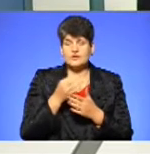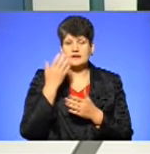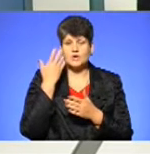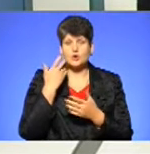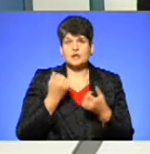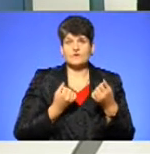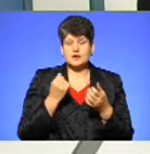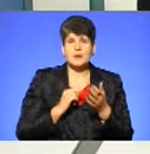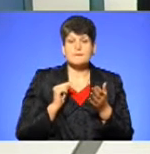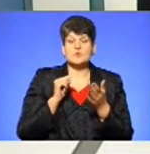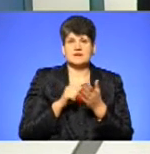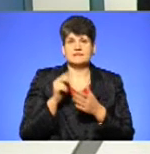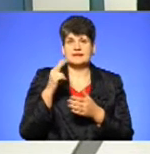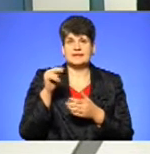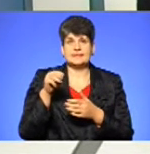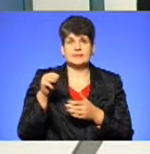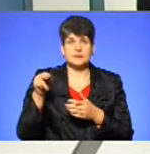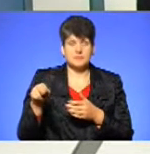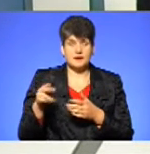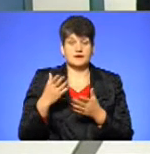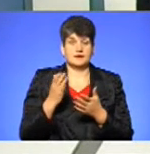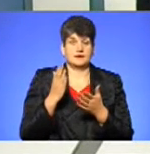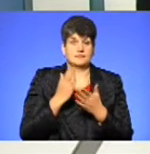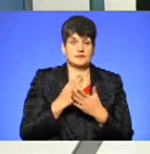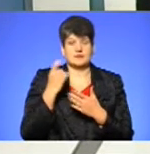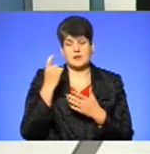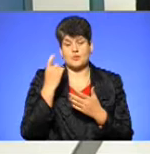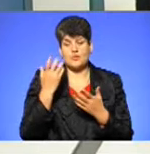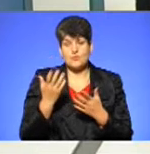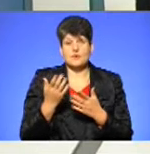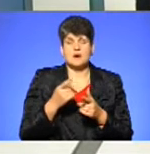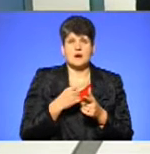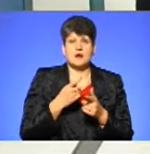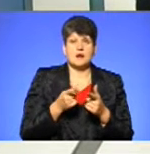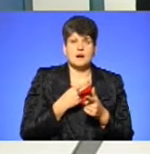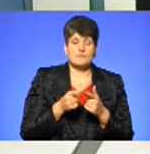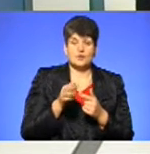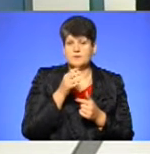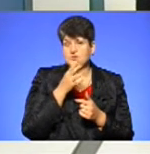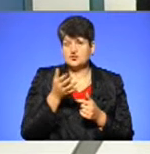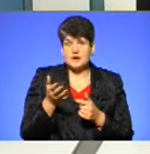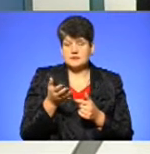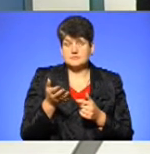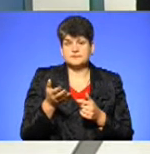потрапив в ДТП і після того зложивав алкоголем, або під час, наприклад,